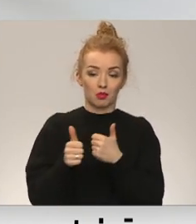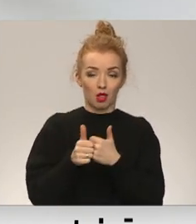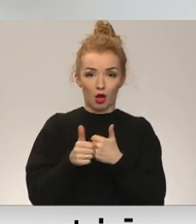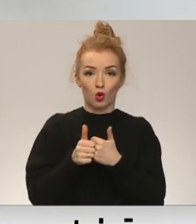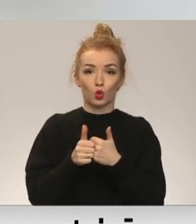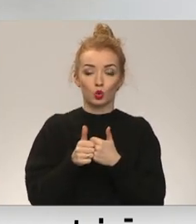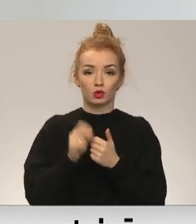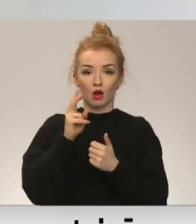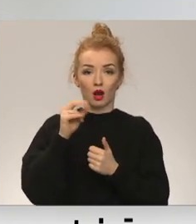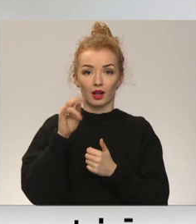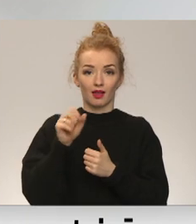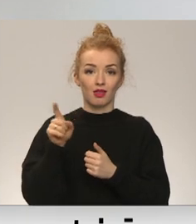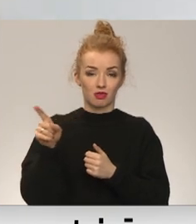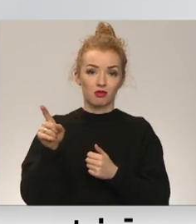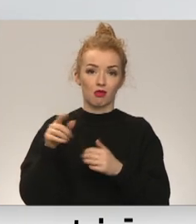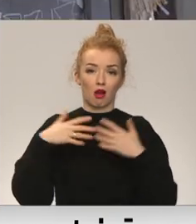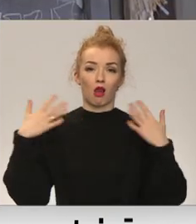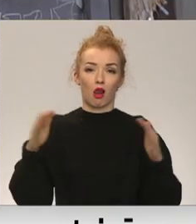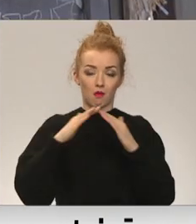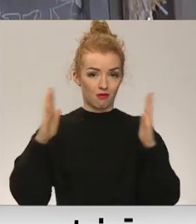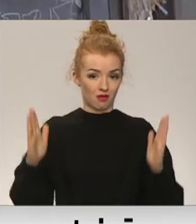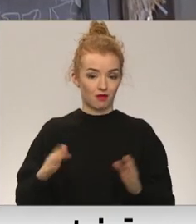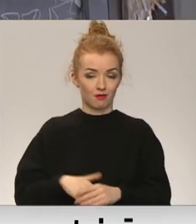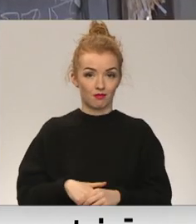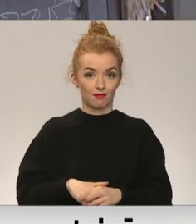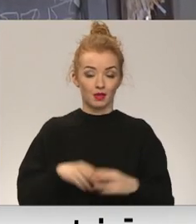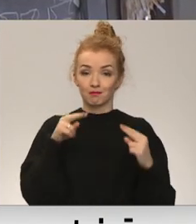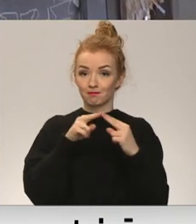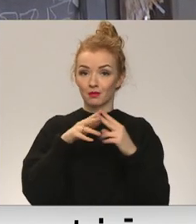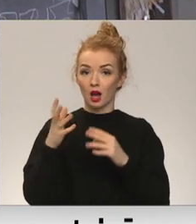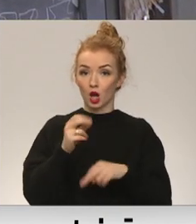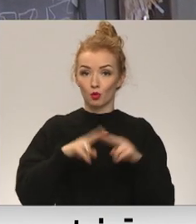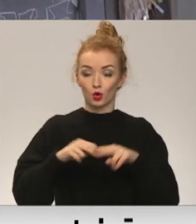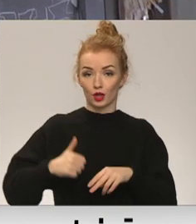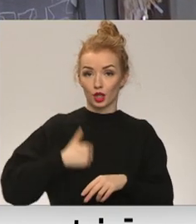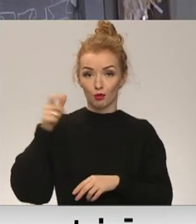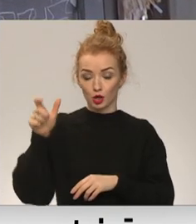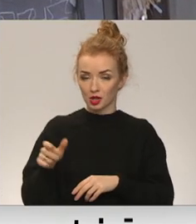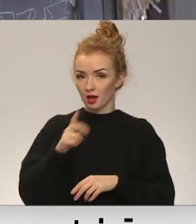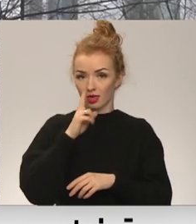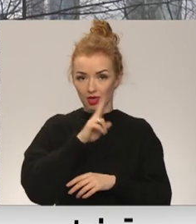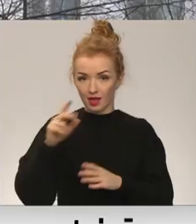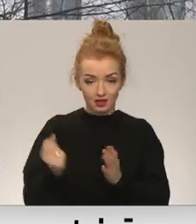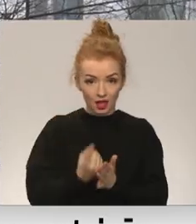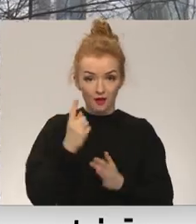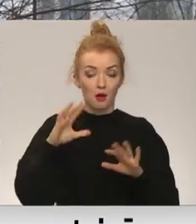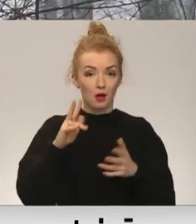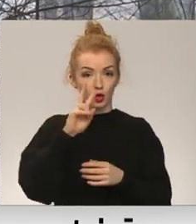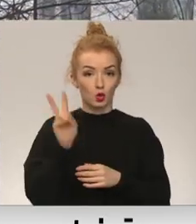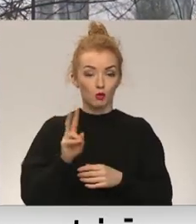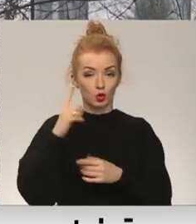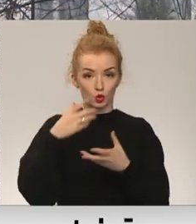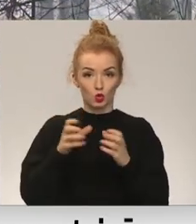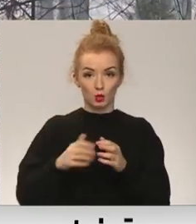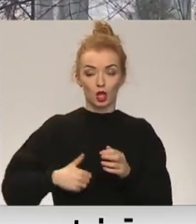Kargina kunga vilai. Sazināties ar būvju īpašnie, kurē TV neizdevās, bet jūrmās domas īpašuma